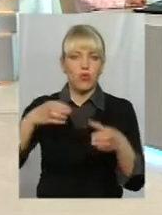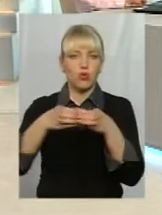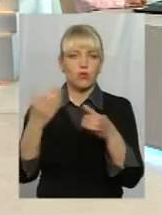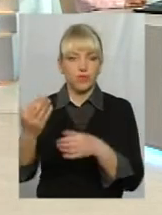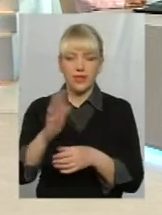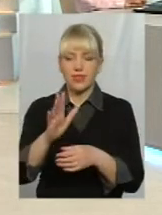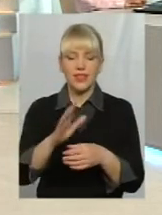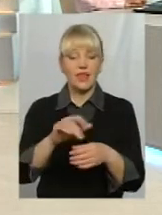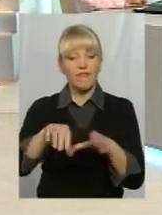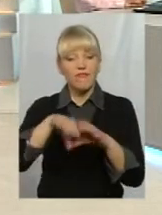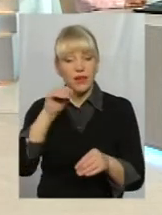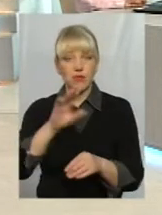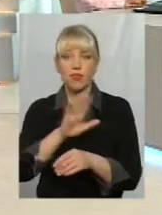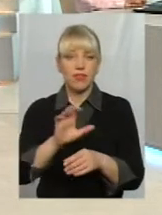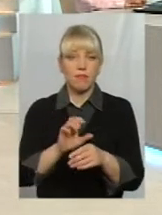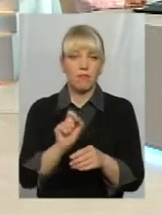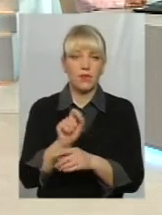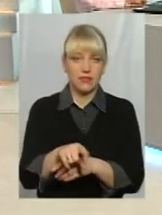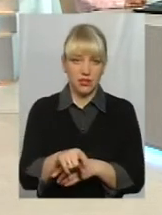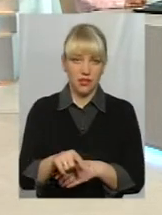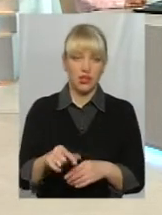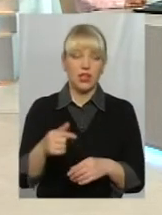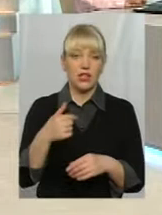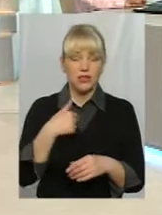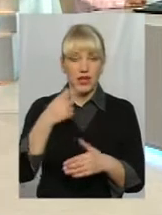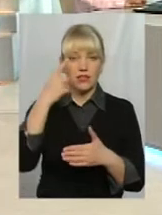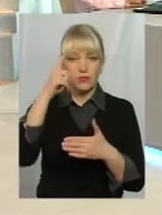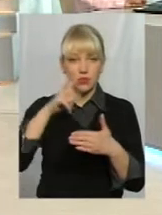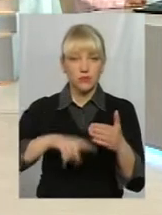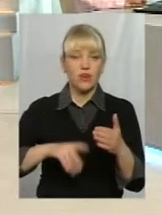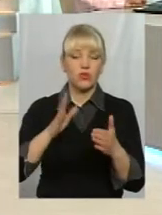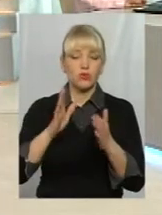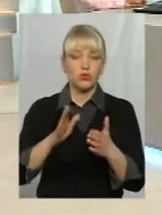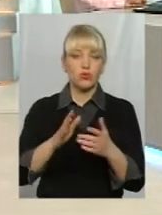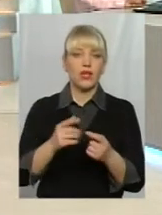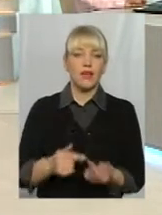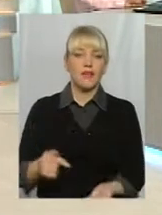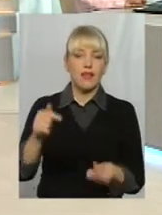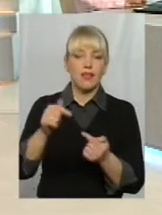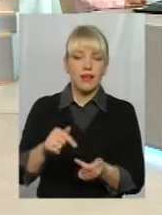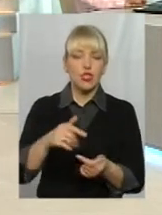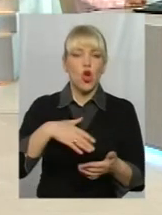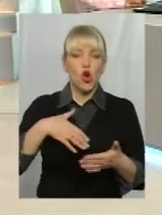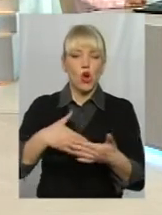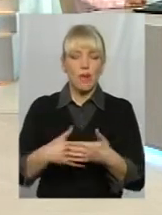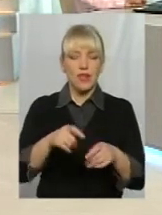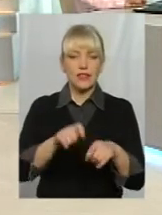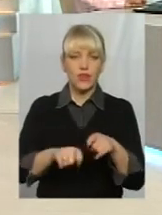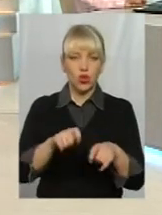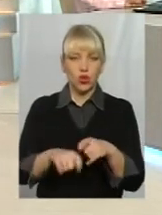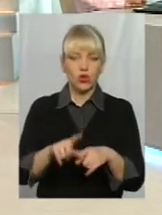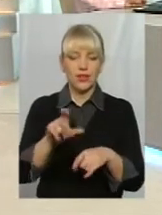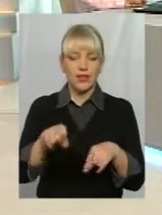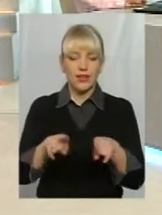або належний, я не хочу говорити про відсутність, я ще розподіваюся, що воно буде присутнє, належний громадський контроль за такими рішеннями